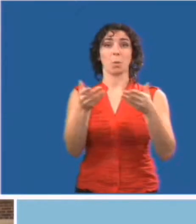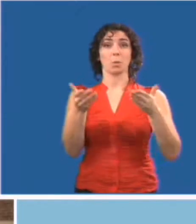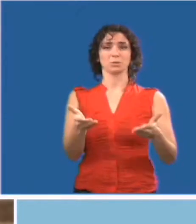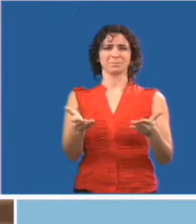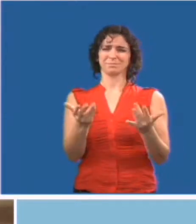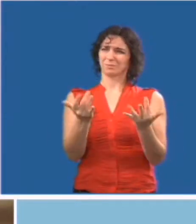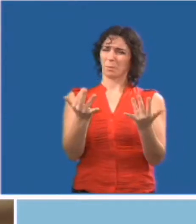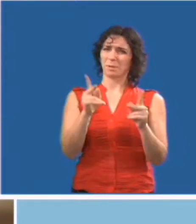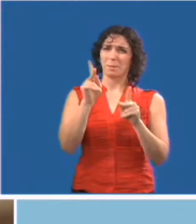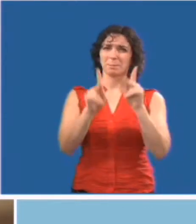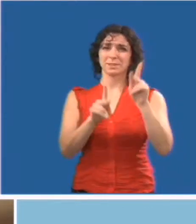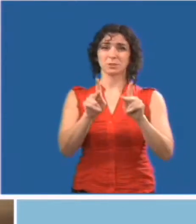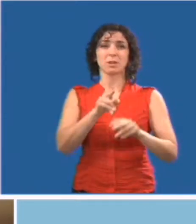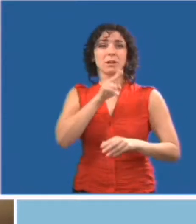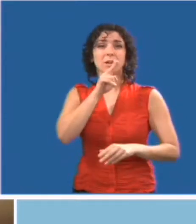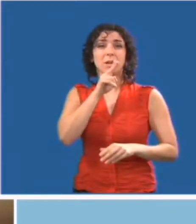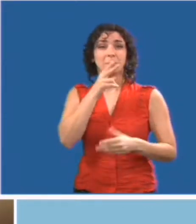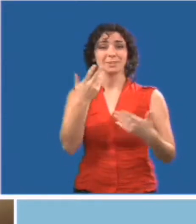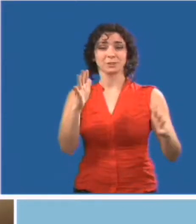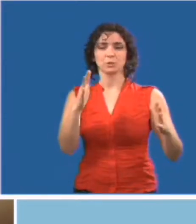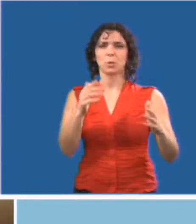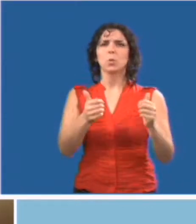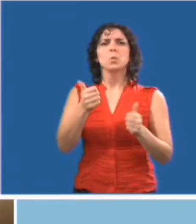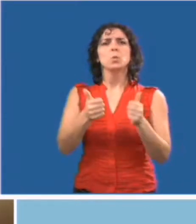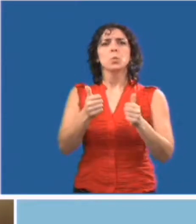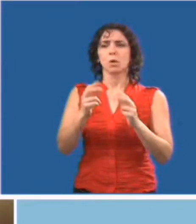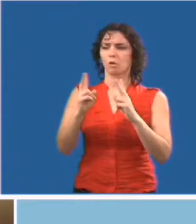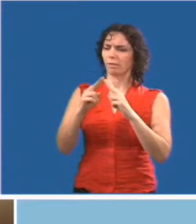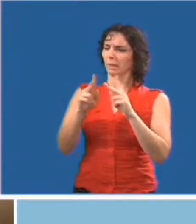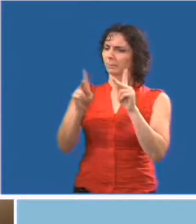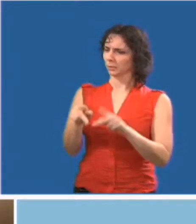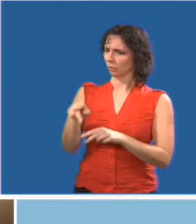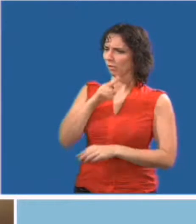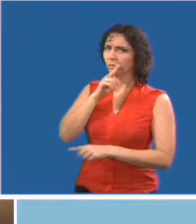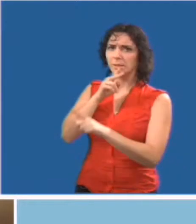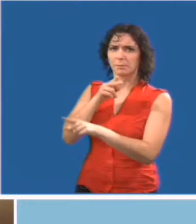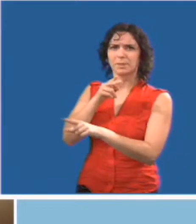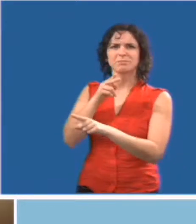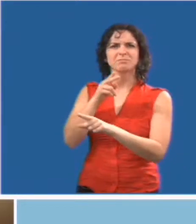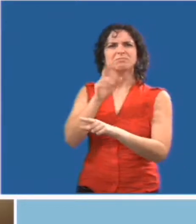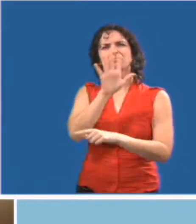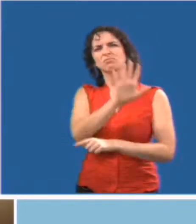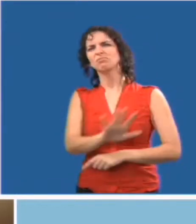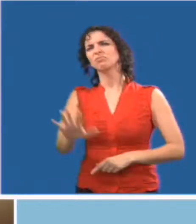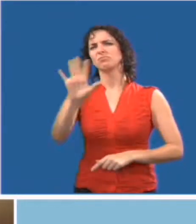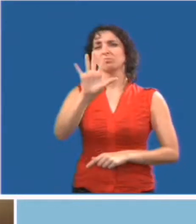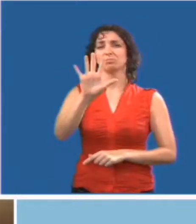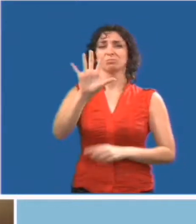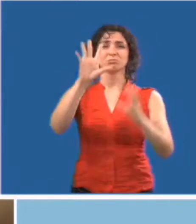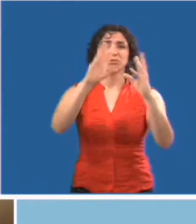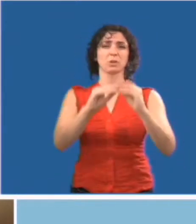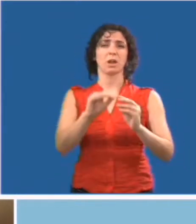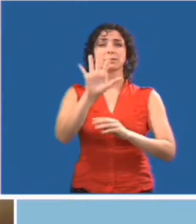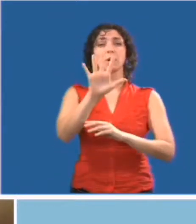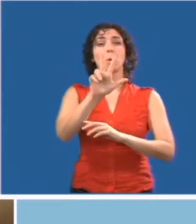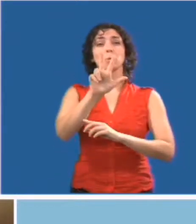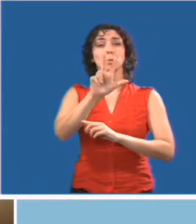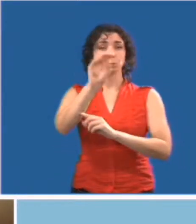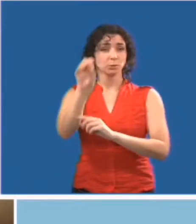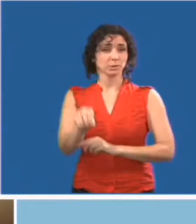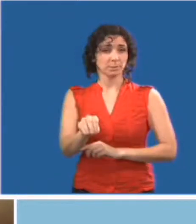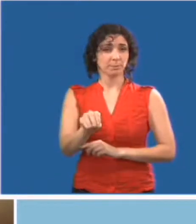À l'heure actuelle, 53 % des Canadiens ont un handicap ou ont quelqu'un dans leur